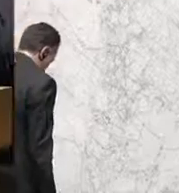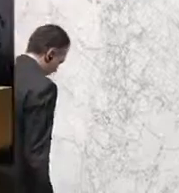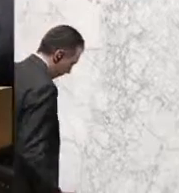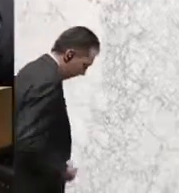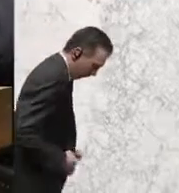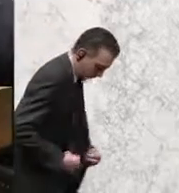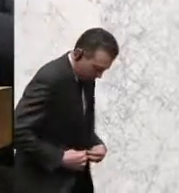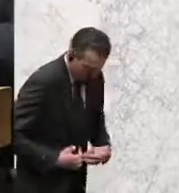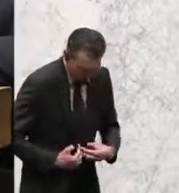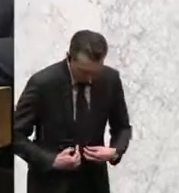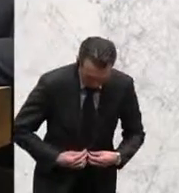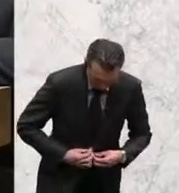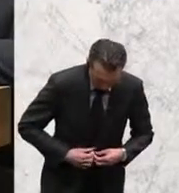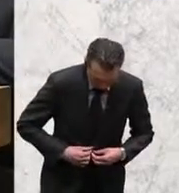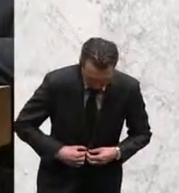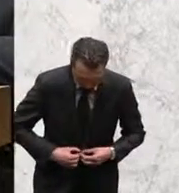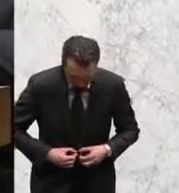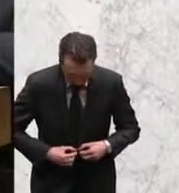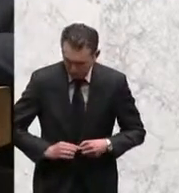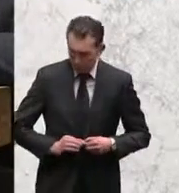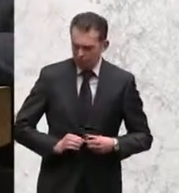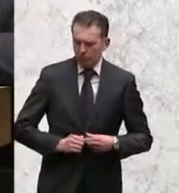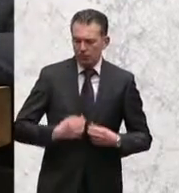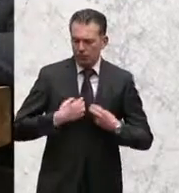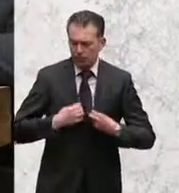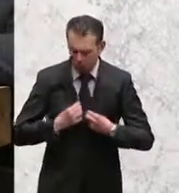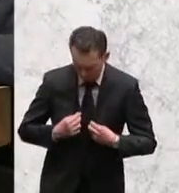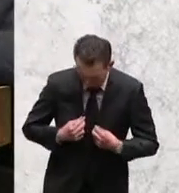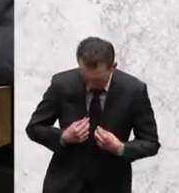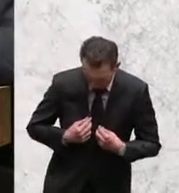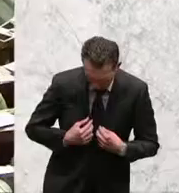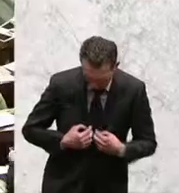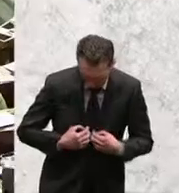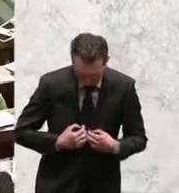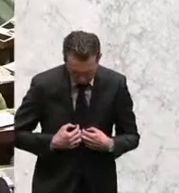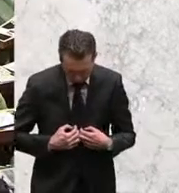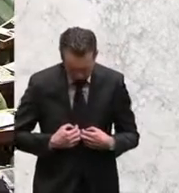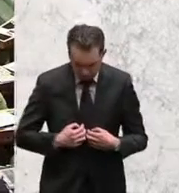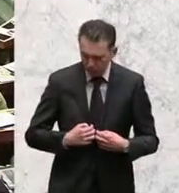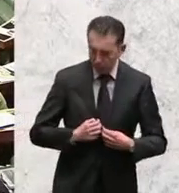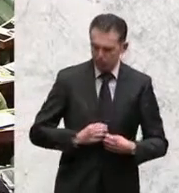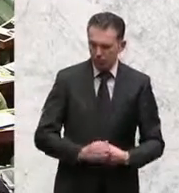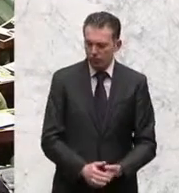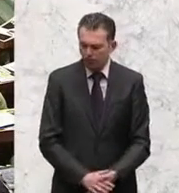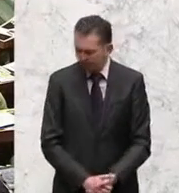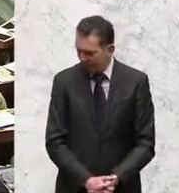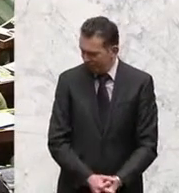zurückgegangen. Jetzt wird wieder ein Anstieg registriert, sagt der Innenminister, vor allem in städtischen Ballungsräumen.